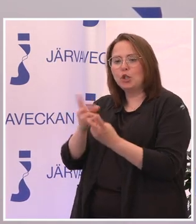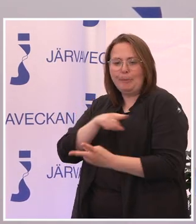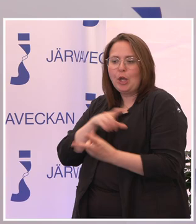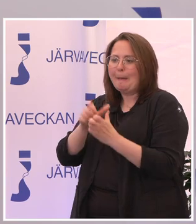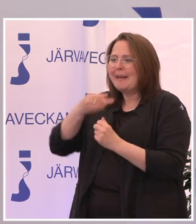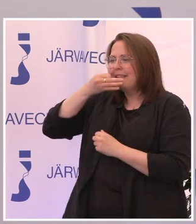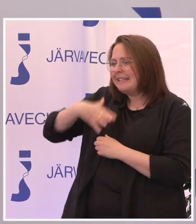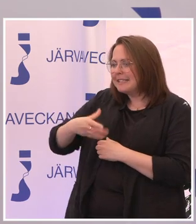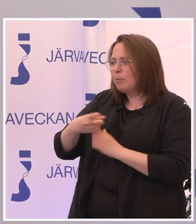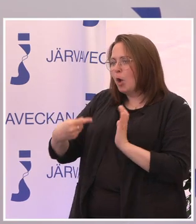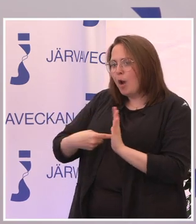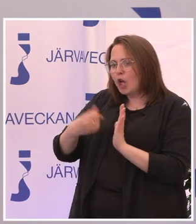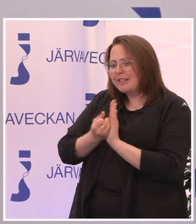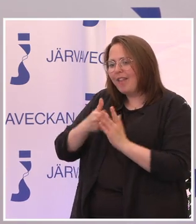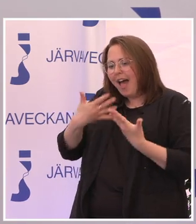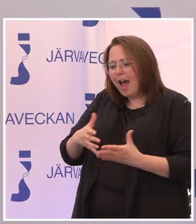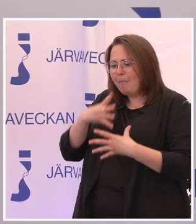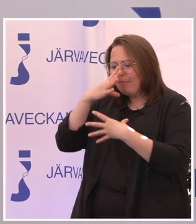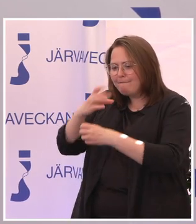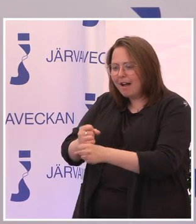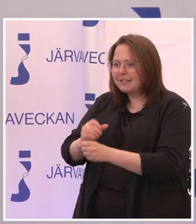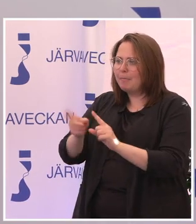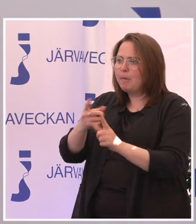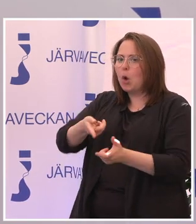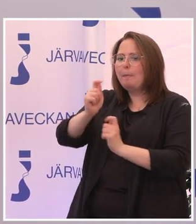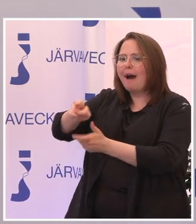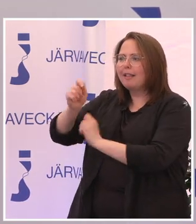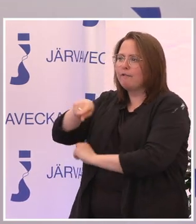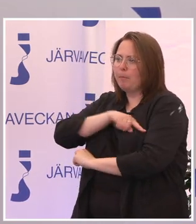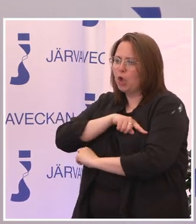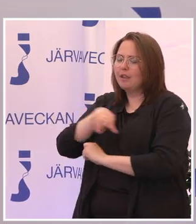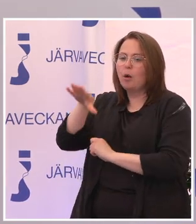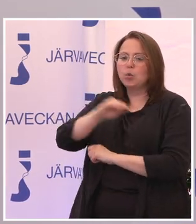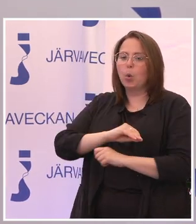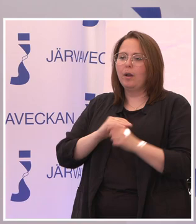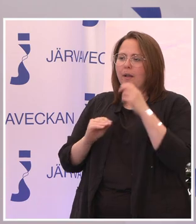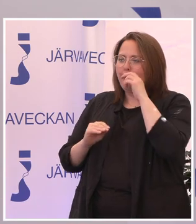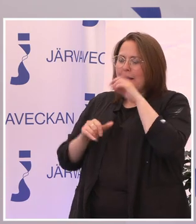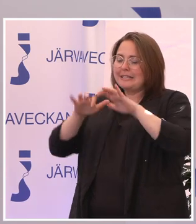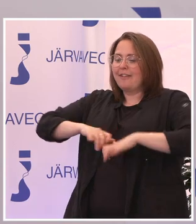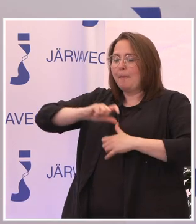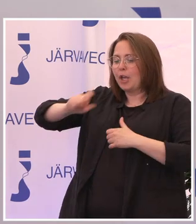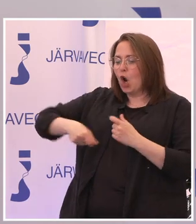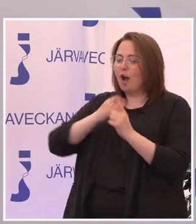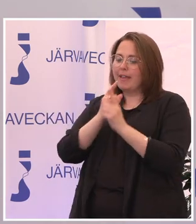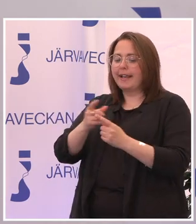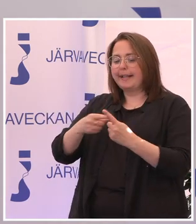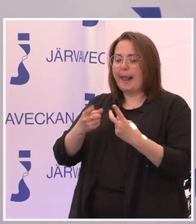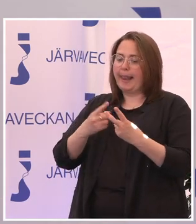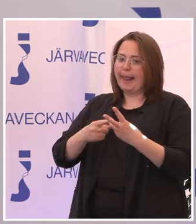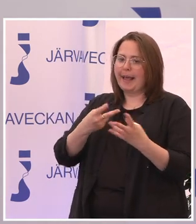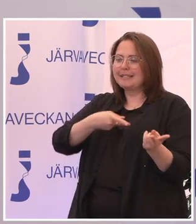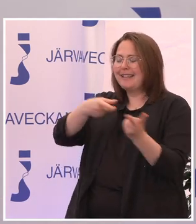risken med dem är att man fastnar precis i att man börjar upphandla. Och så tar man liksom, skriver man krav enligt en viss